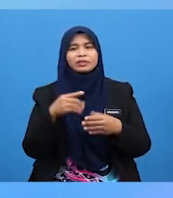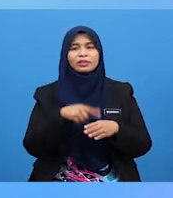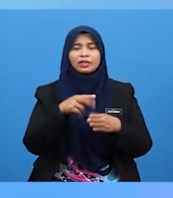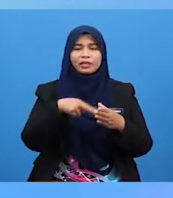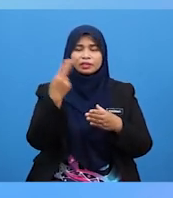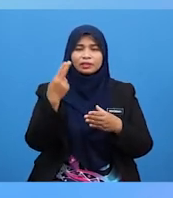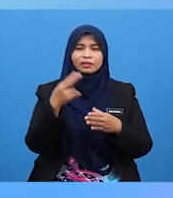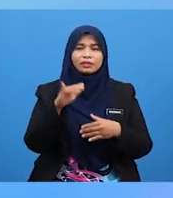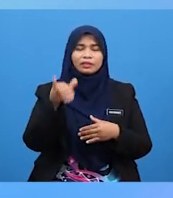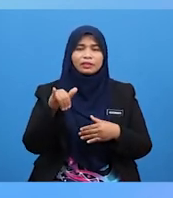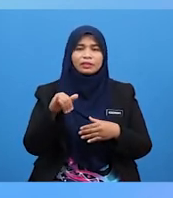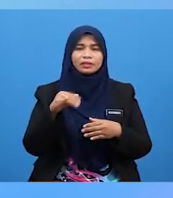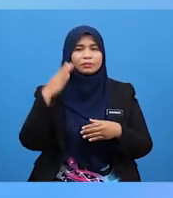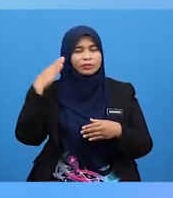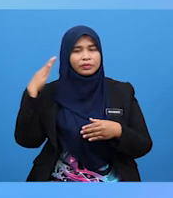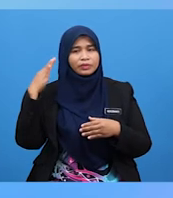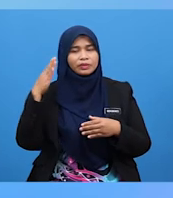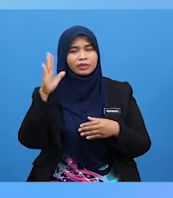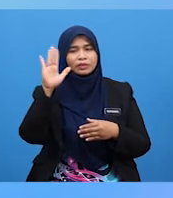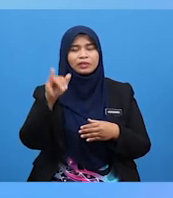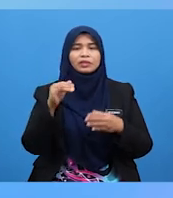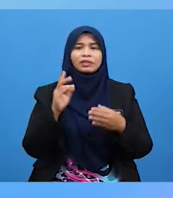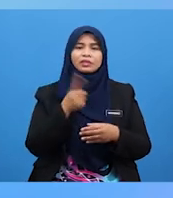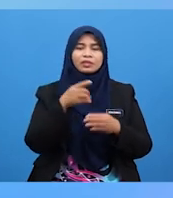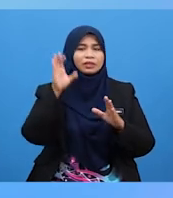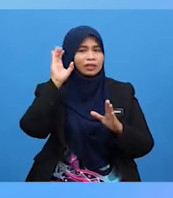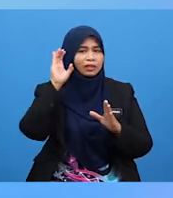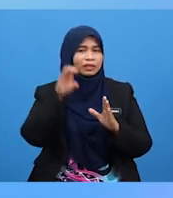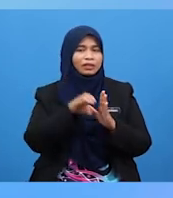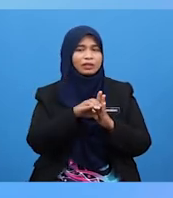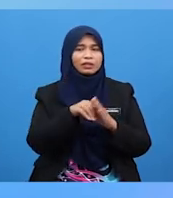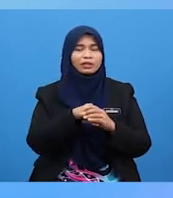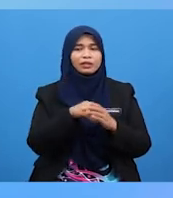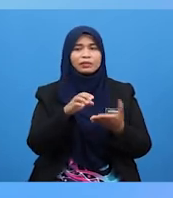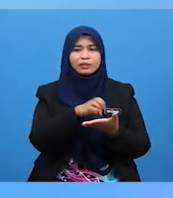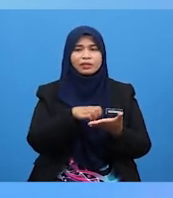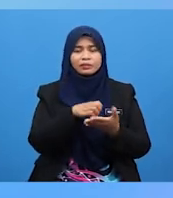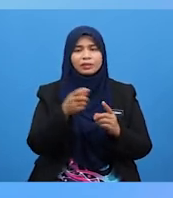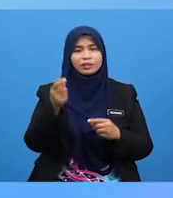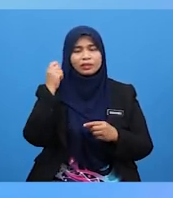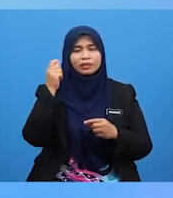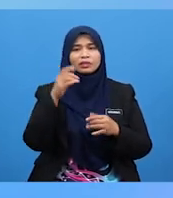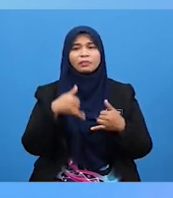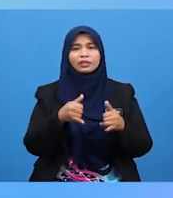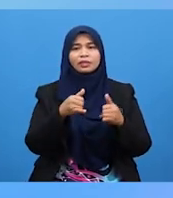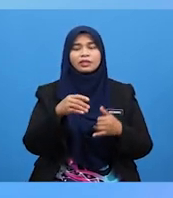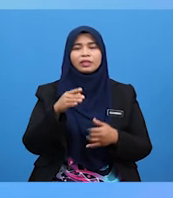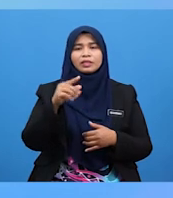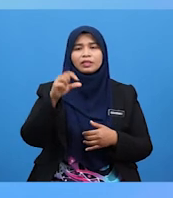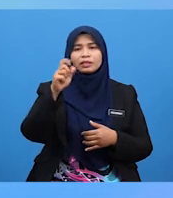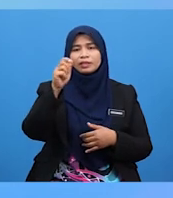Ya Bunyi Yang Kita Dengar Dalam Eksperimen Tadi Terhasil Melalui